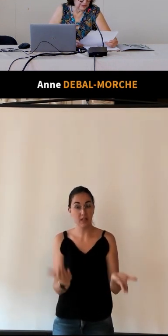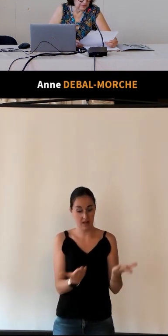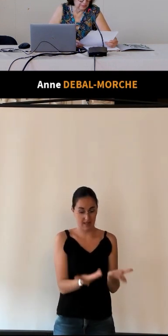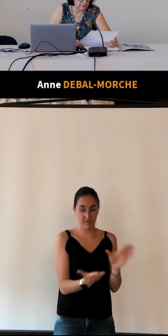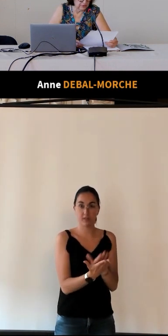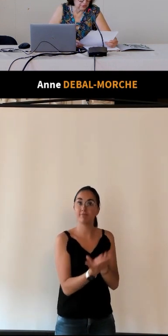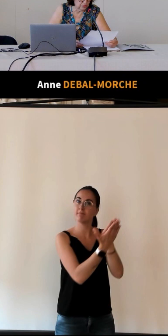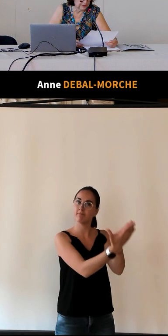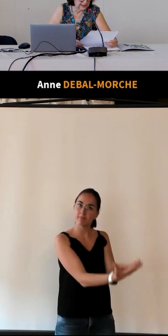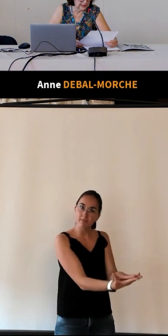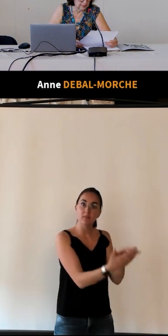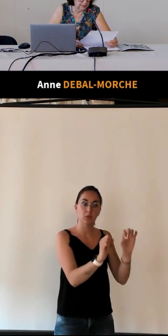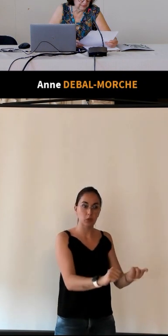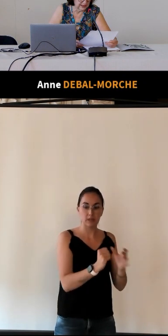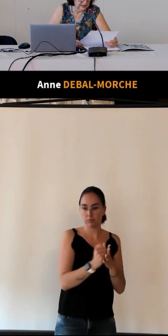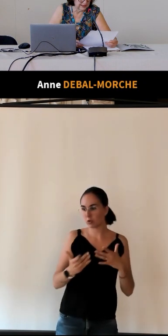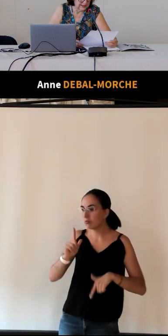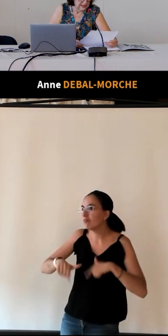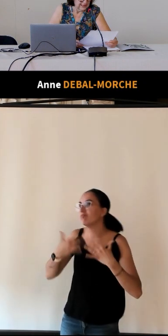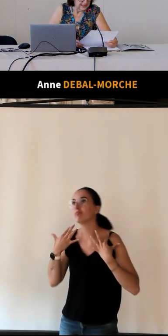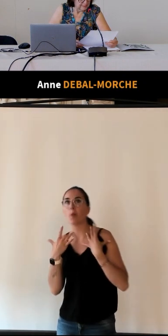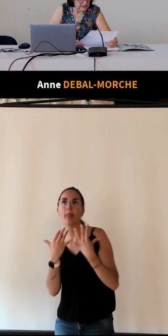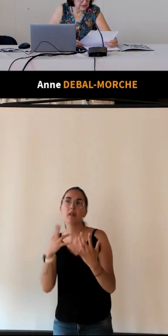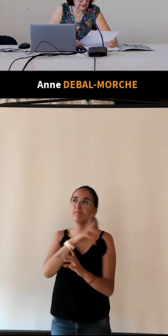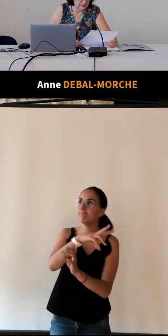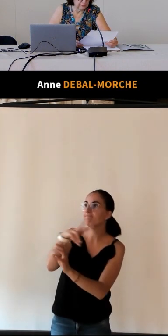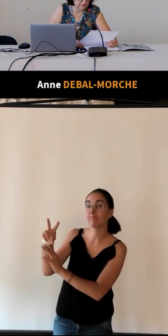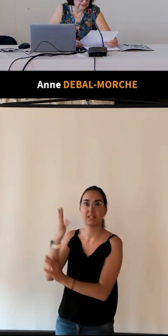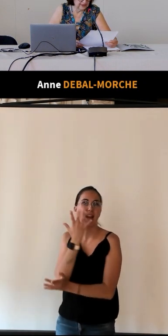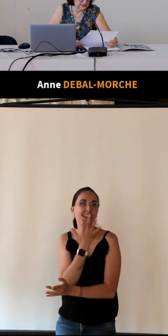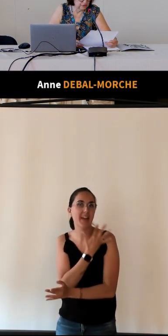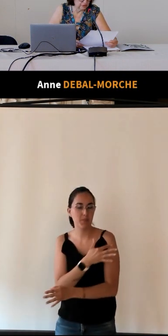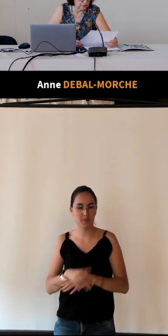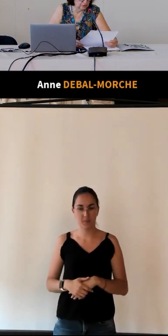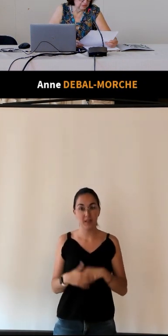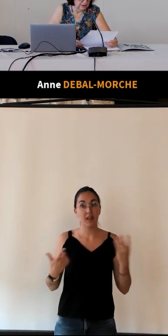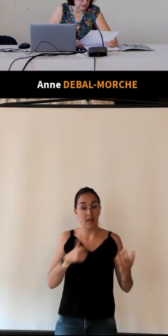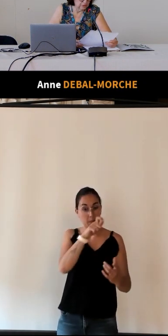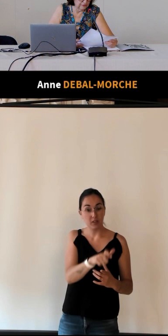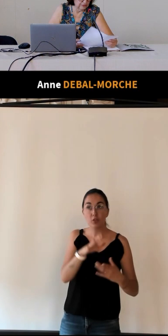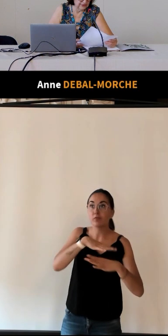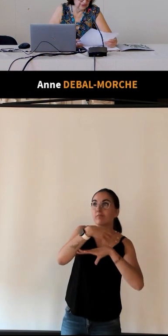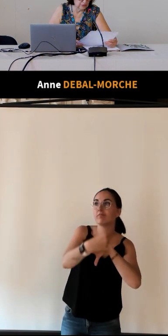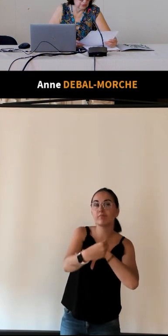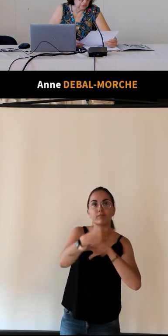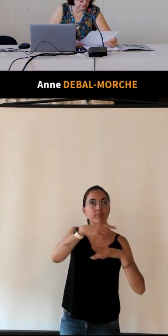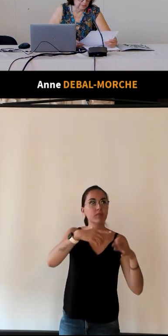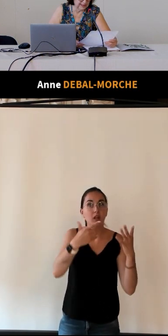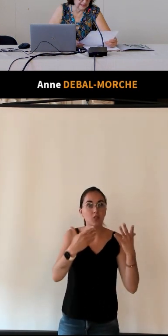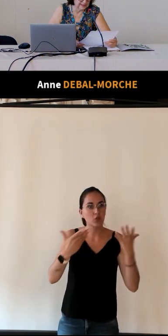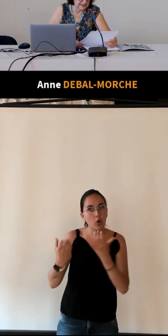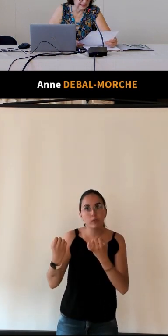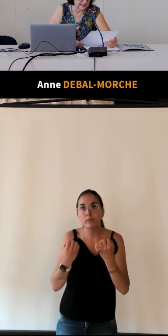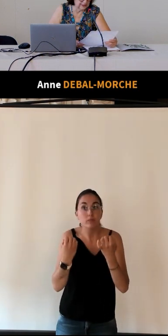on peut compter sur plusieurs jours d'agréables promenades et les personnes qui voudront faire des excursions trouveront des voitures toujours